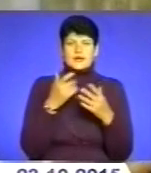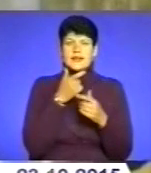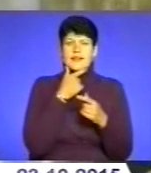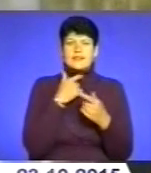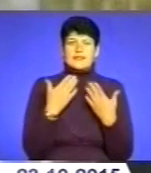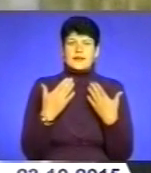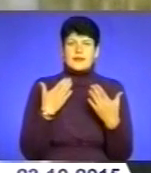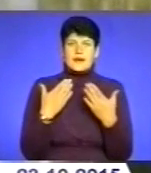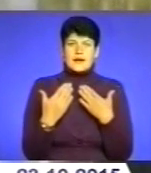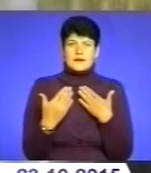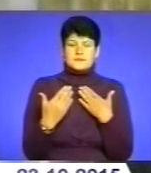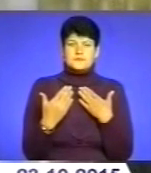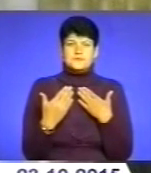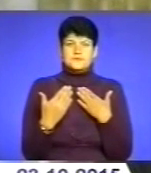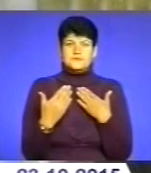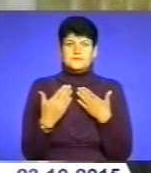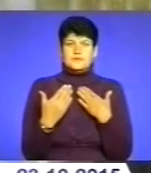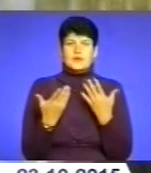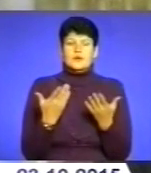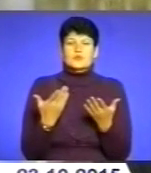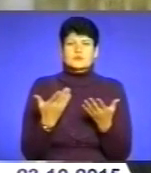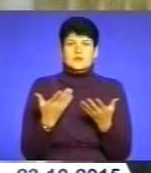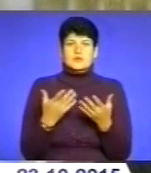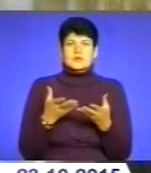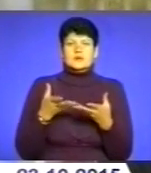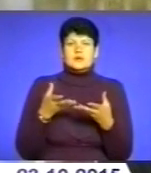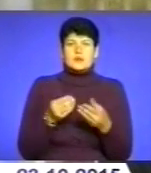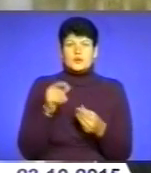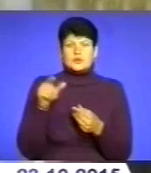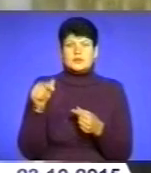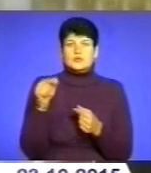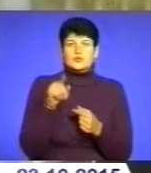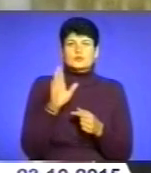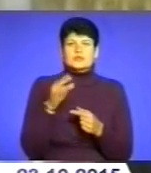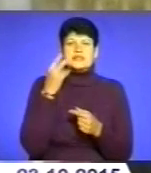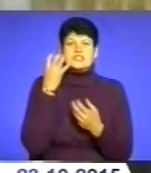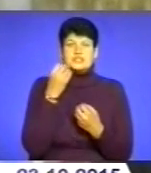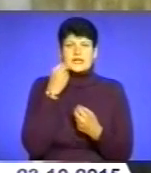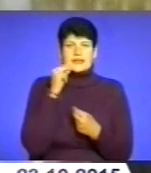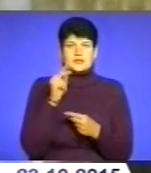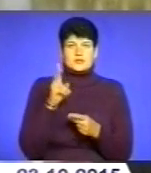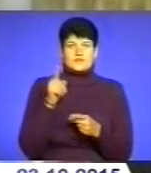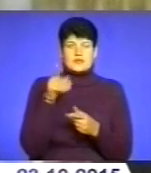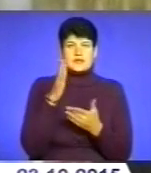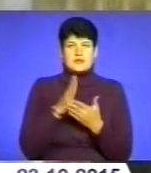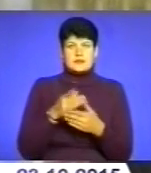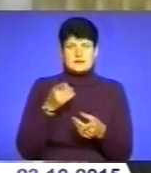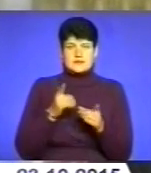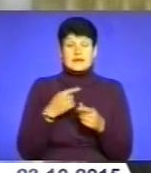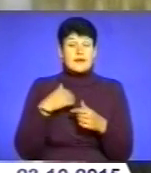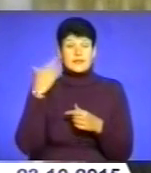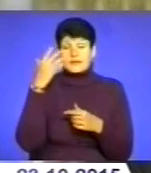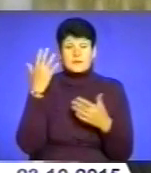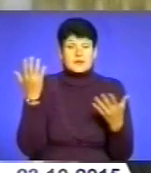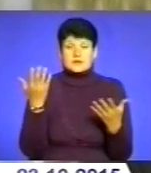спонукають людину для того, щоб стати ще кращою, ніж вона є насправді. Я собі не мислю